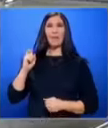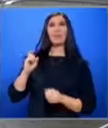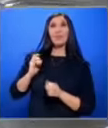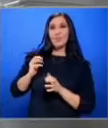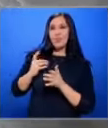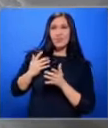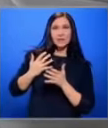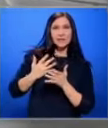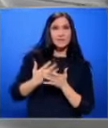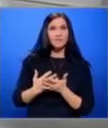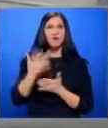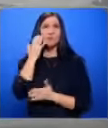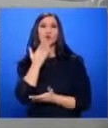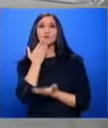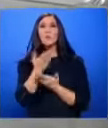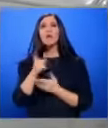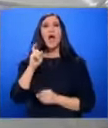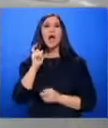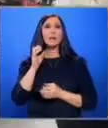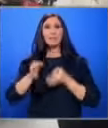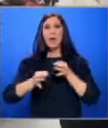В Бургас обявиха грипна епидемия